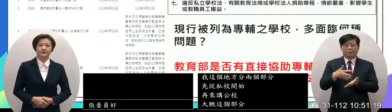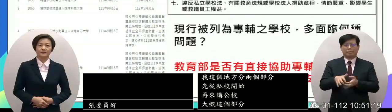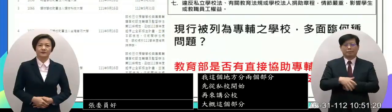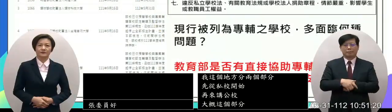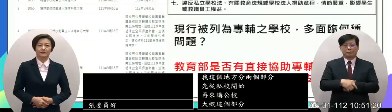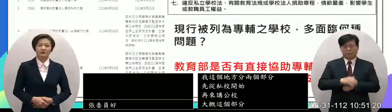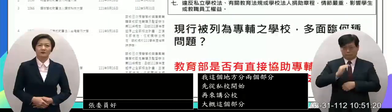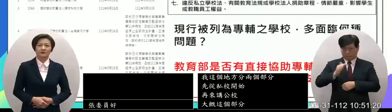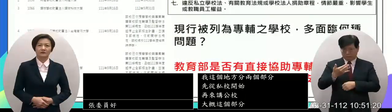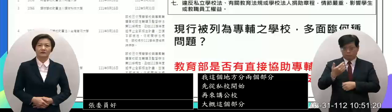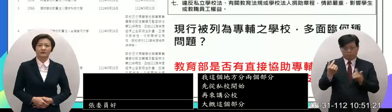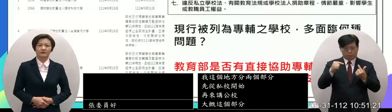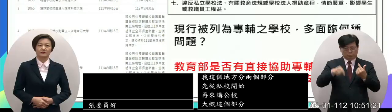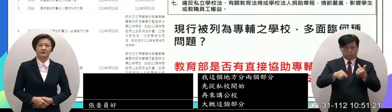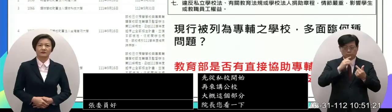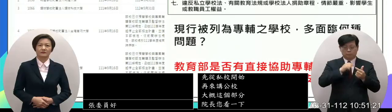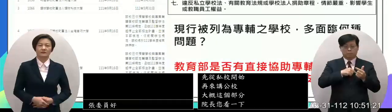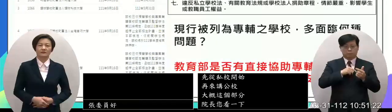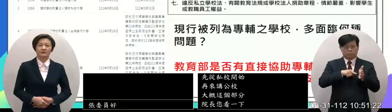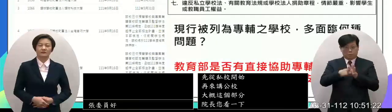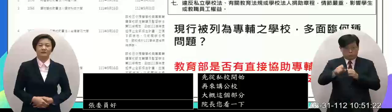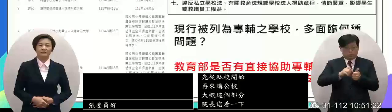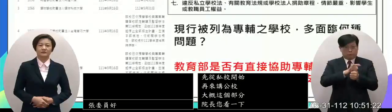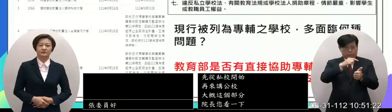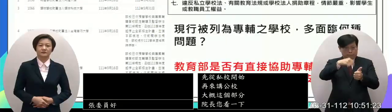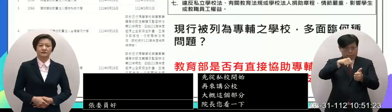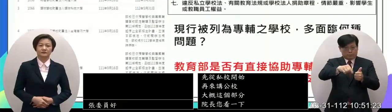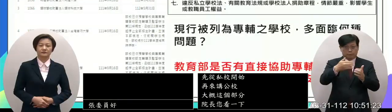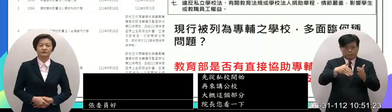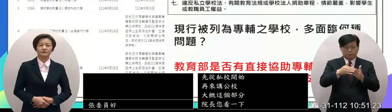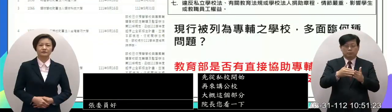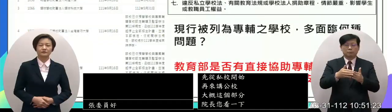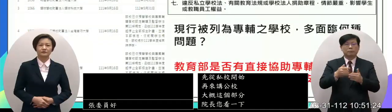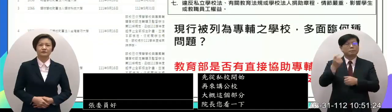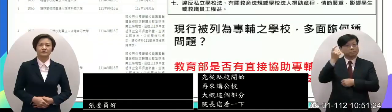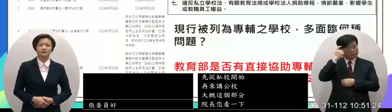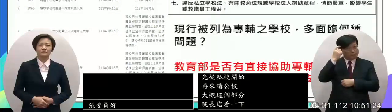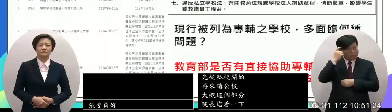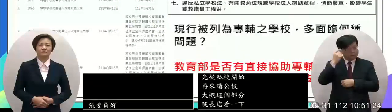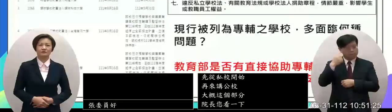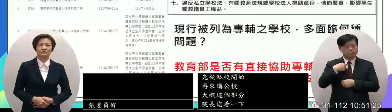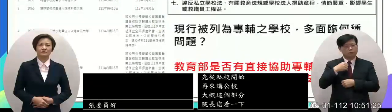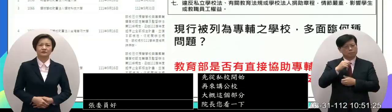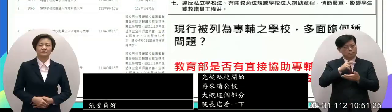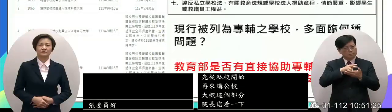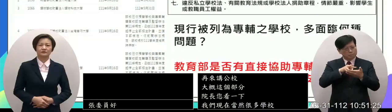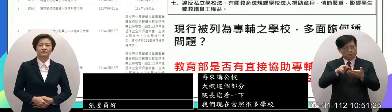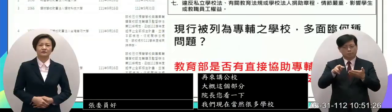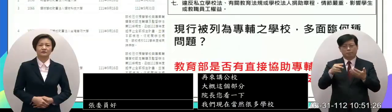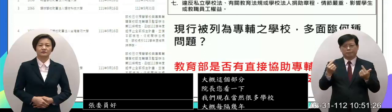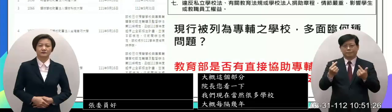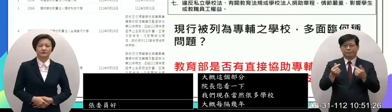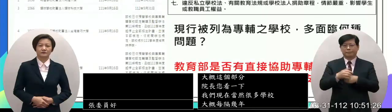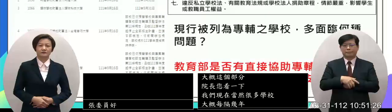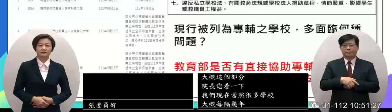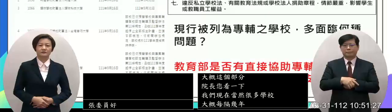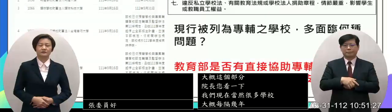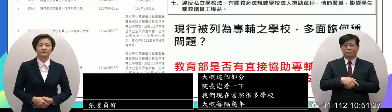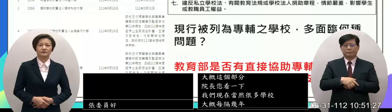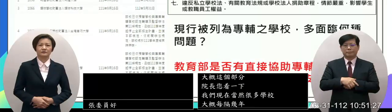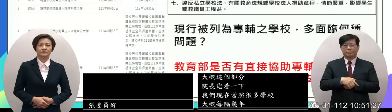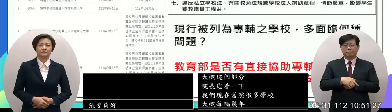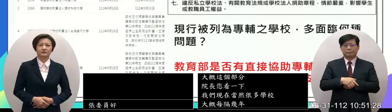但是是這樣講就是現在這個專服做了概念上看起來是不是